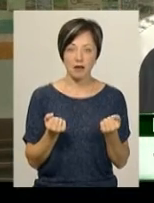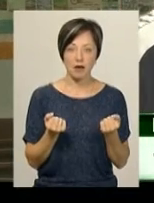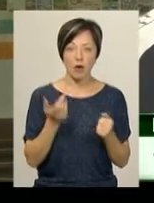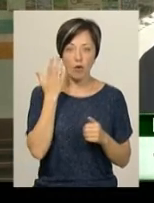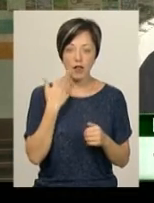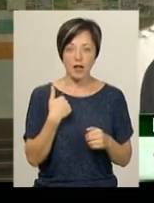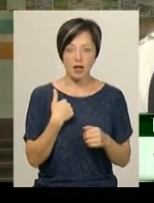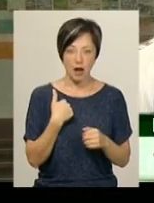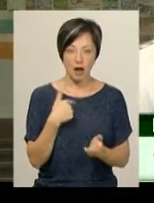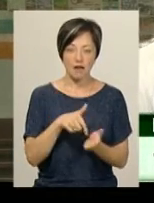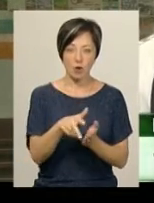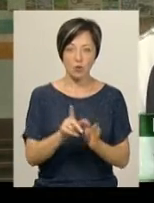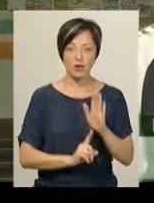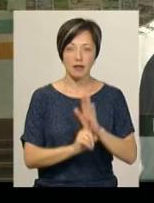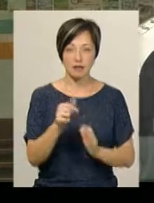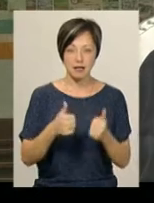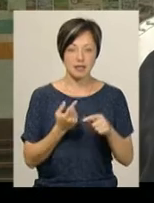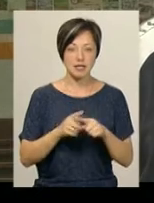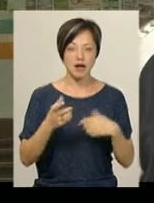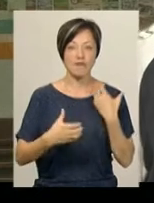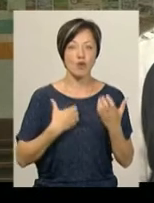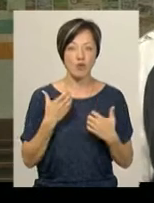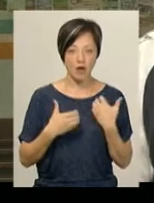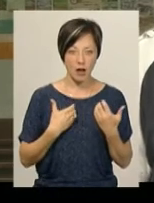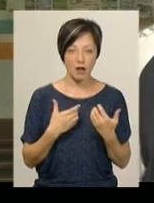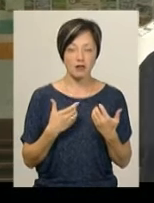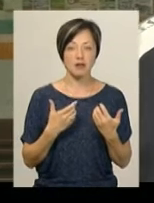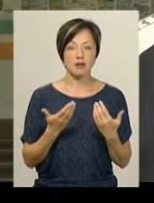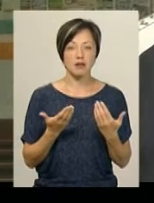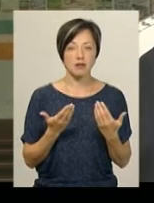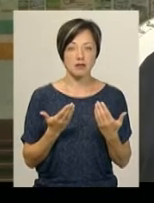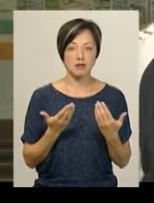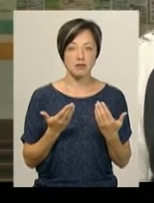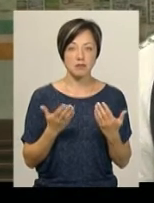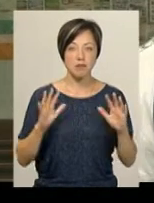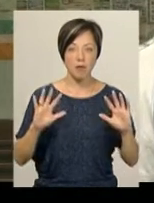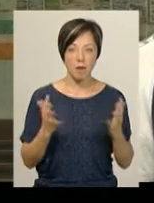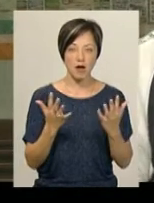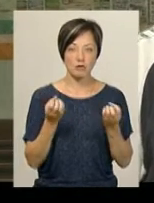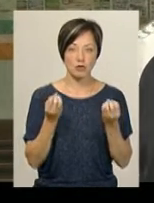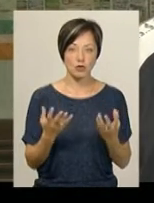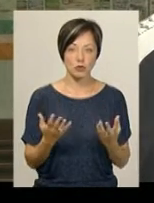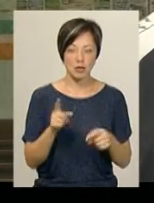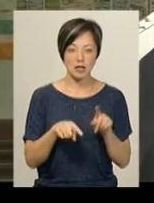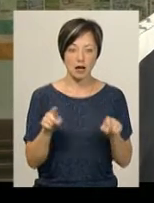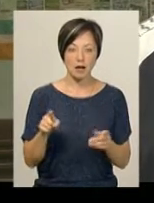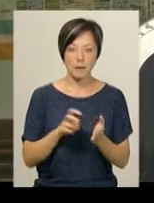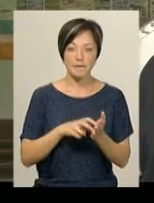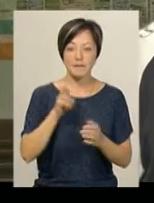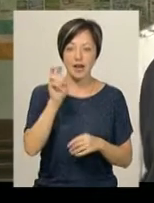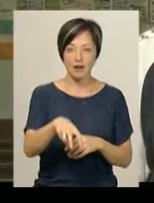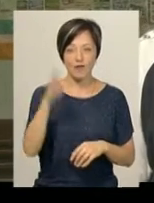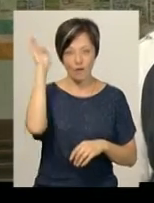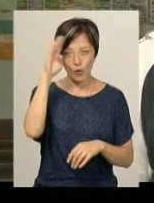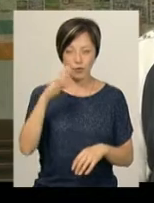Коли я виходжу на старт, то це хвилювання, моментом, коли приймаєш в воду, це